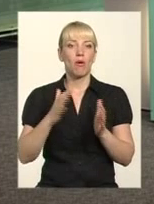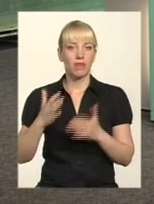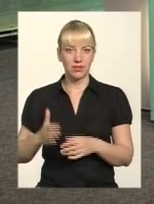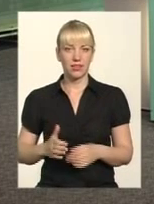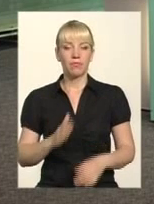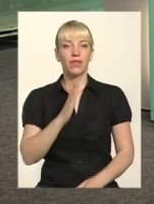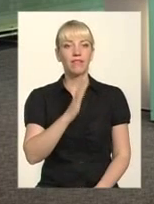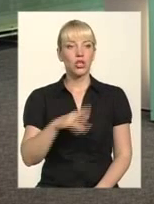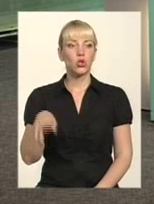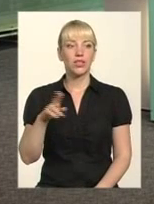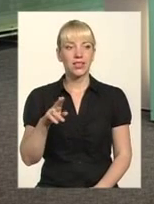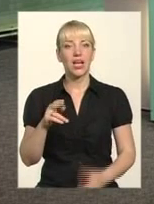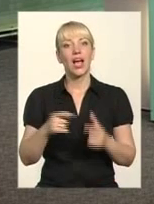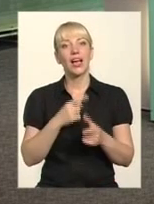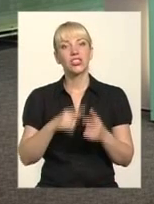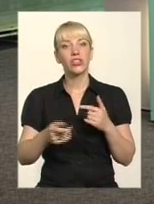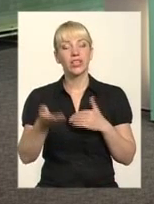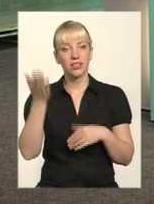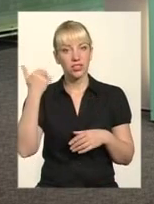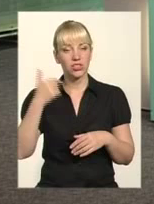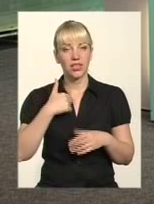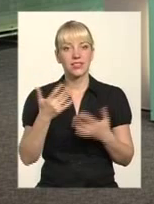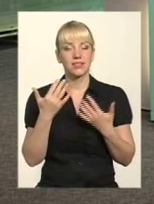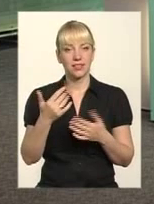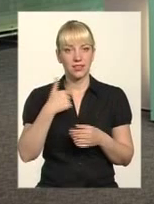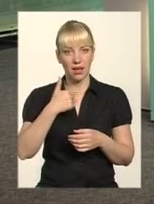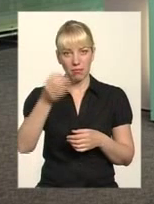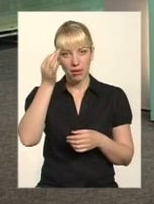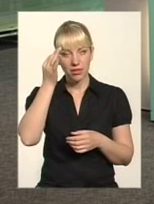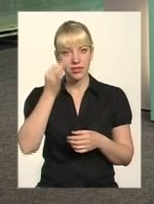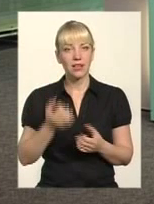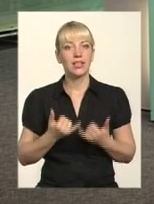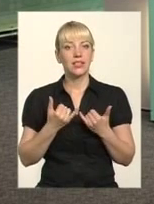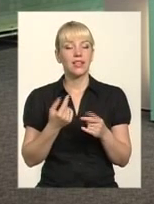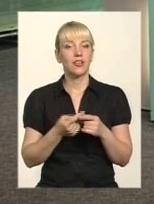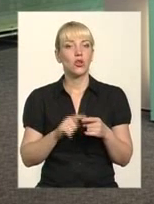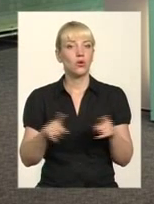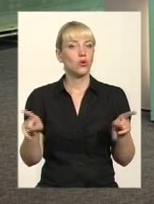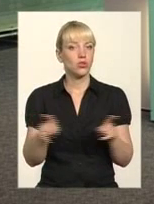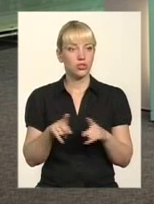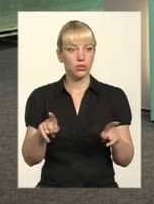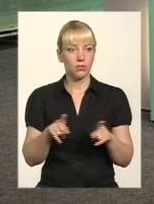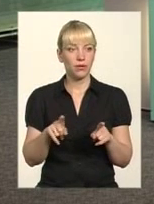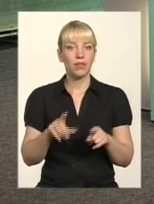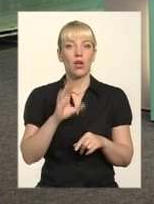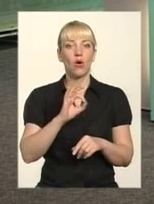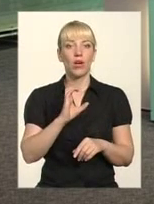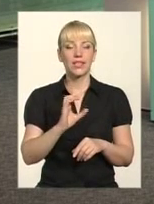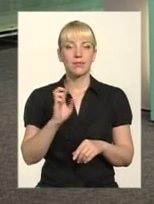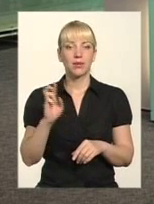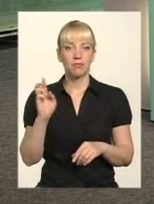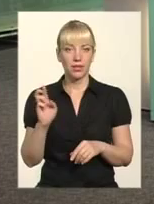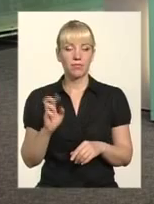Леоніюдовичу, раніше, наскільки я пам'ятаю, для того, аби ОСББ